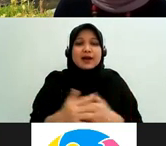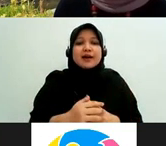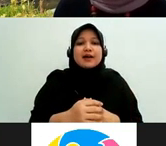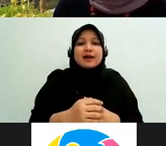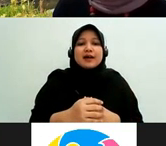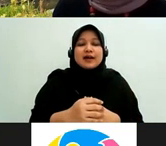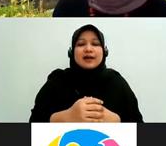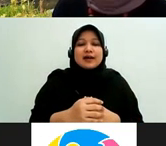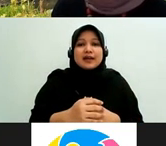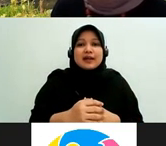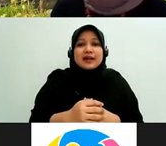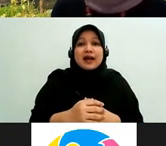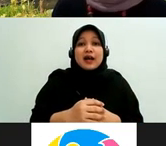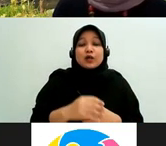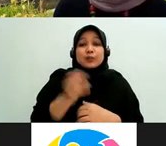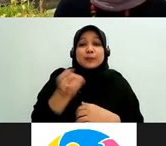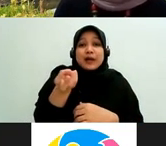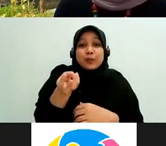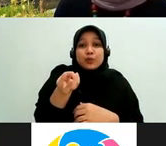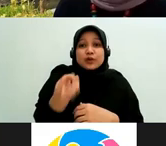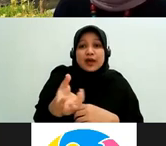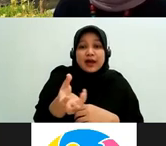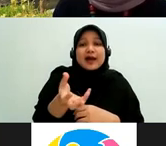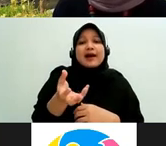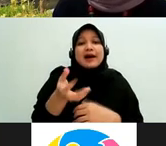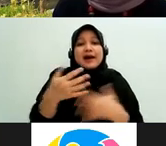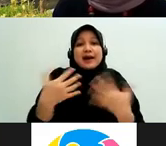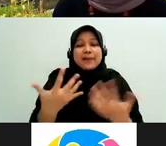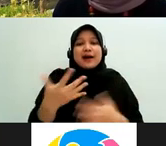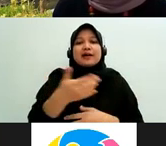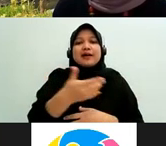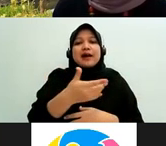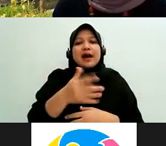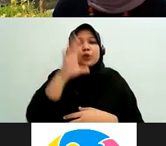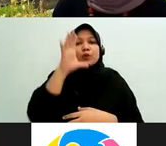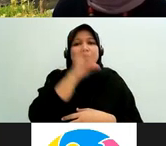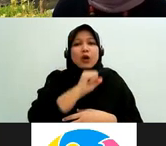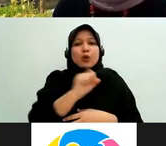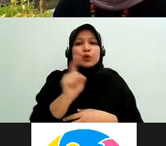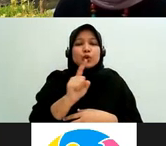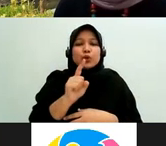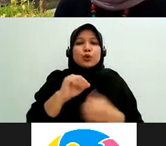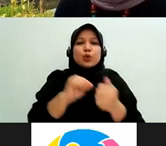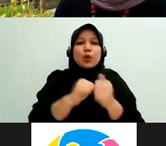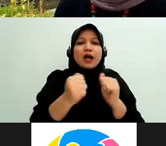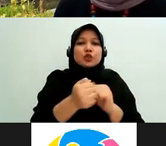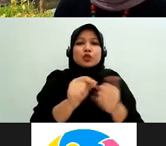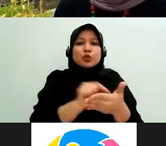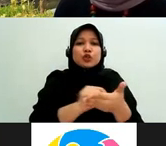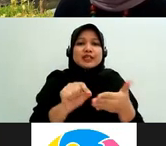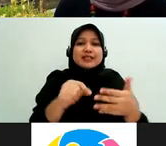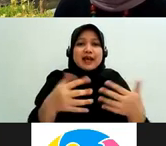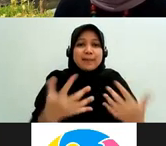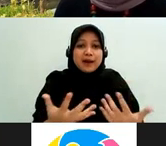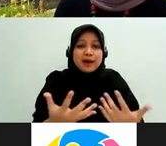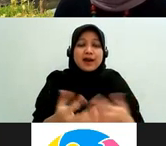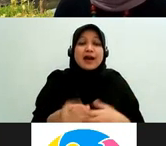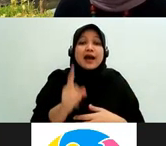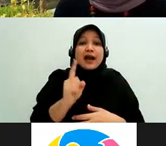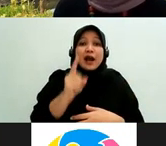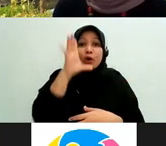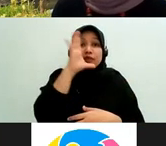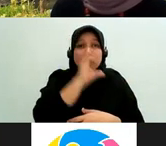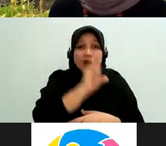supaya praktis teman-teman bisa ingat yang paling pertama perlu teman-teman cari tahu adalah jenis perkara misalnya ya jenis perkara ini akan mempengaruhi